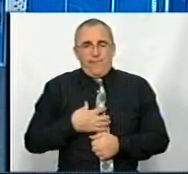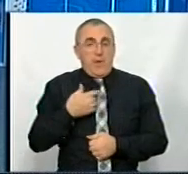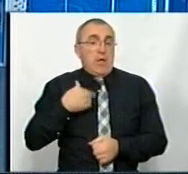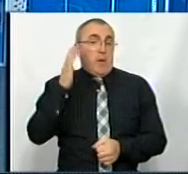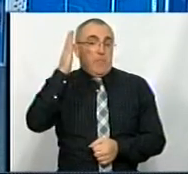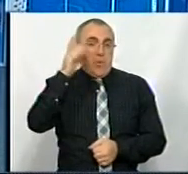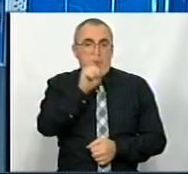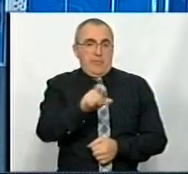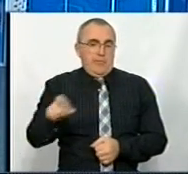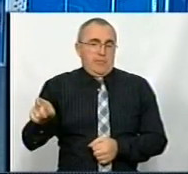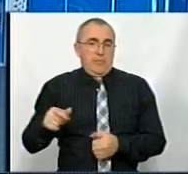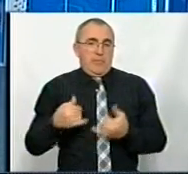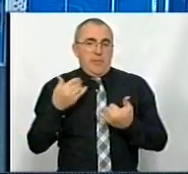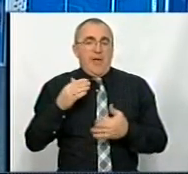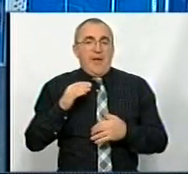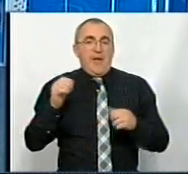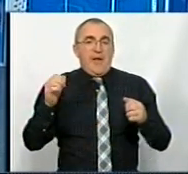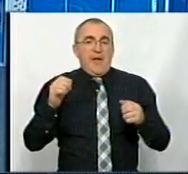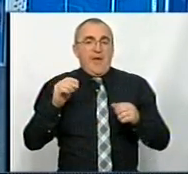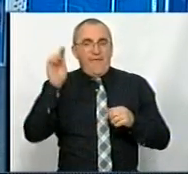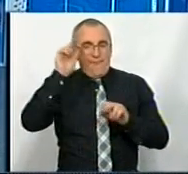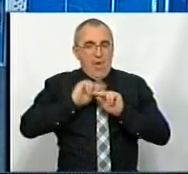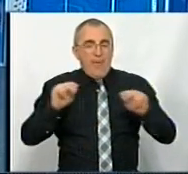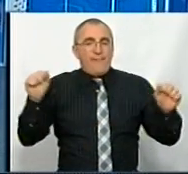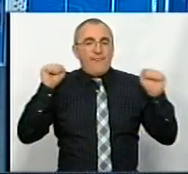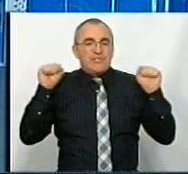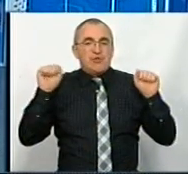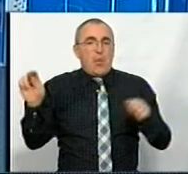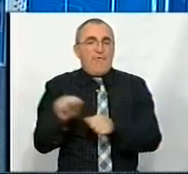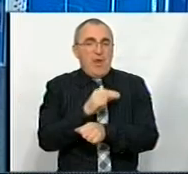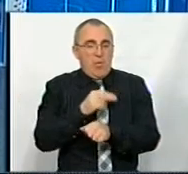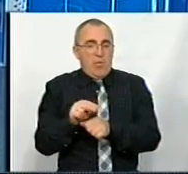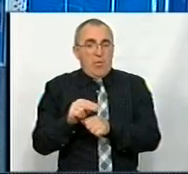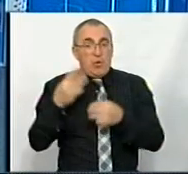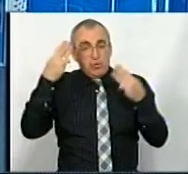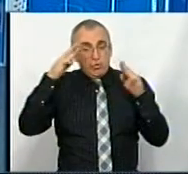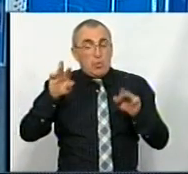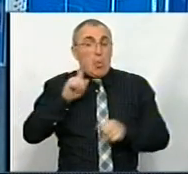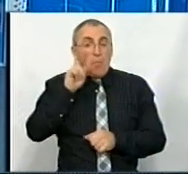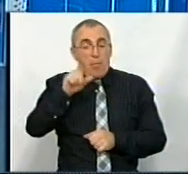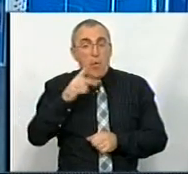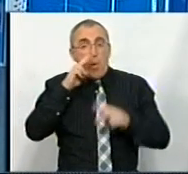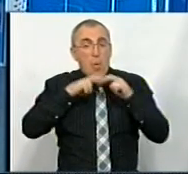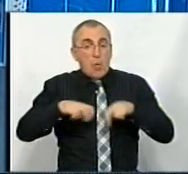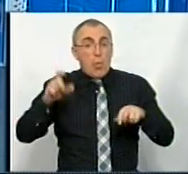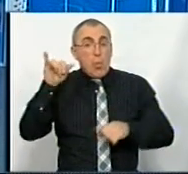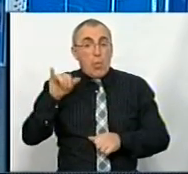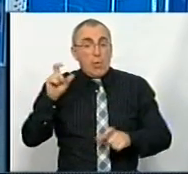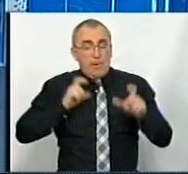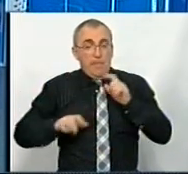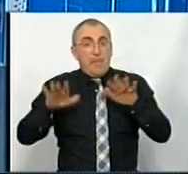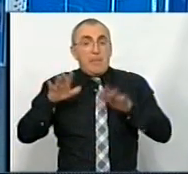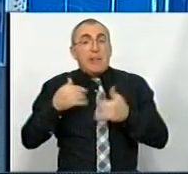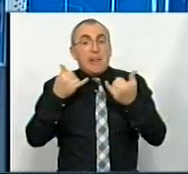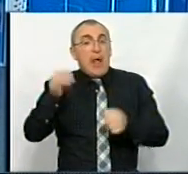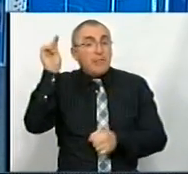майбутні абітурієнти, наприклад, для факультету фізичного виховання. Окрім того, сучасна молодь розглядає університет не тільки як місце для